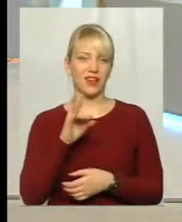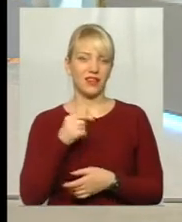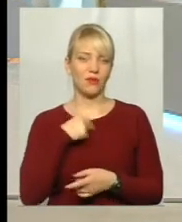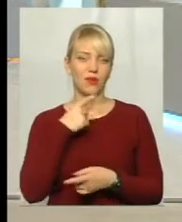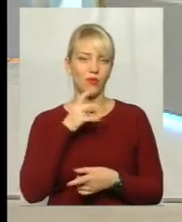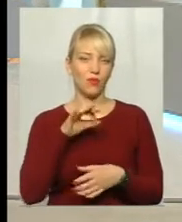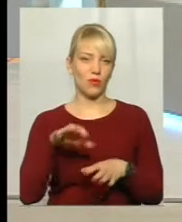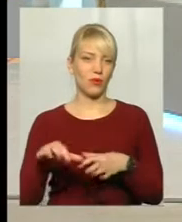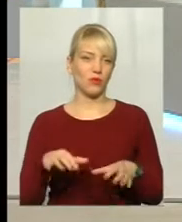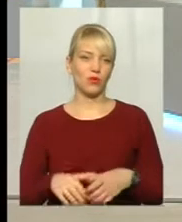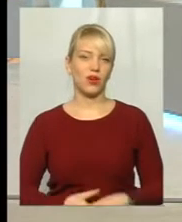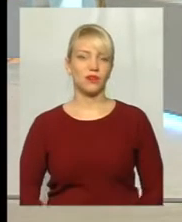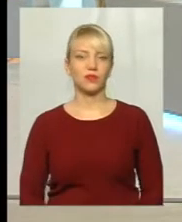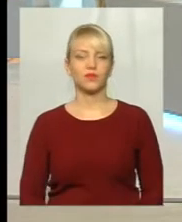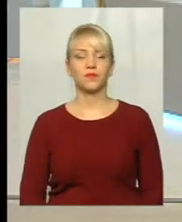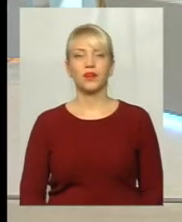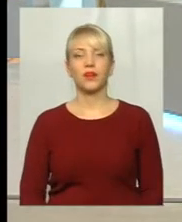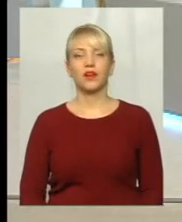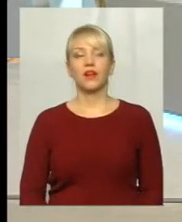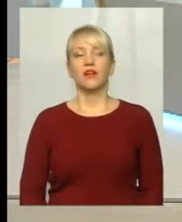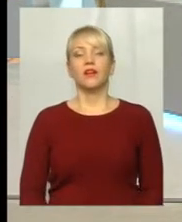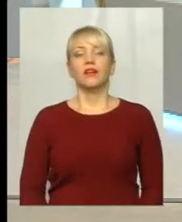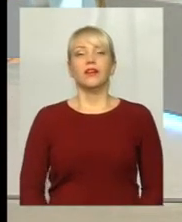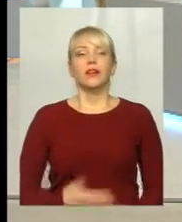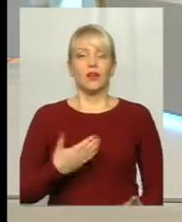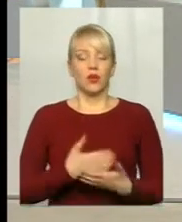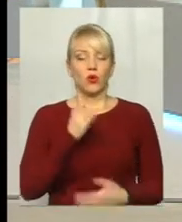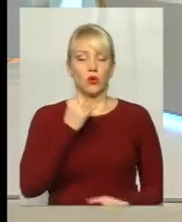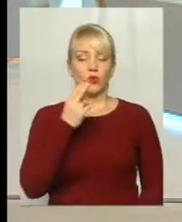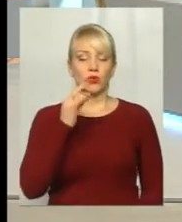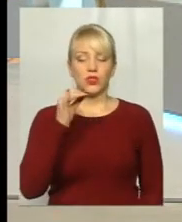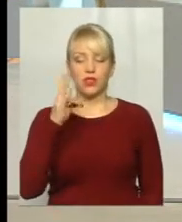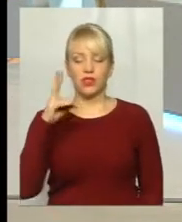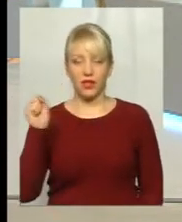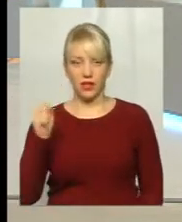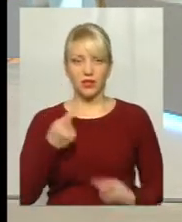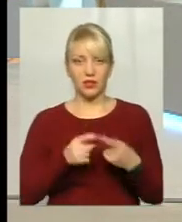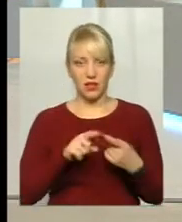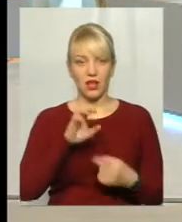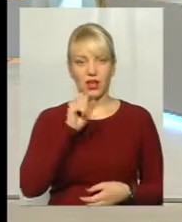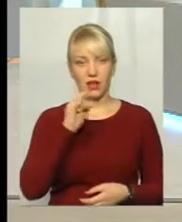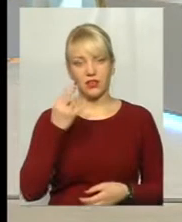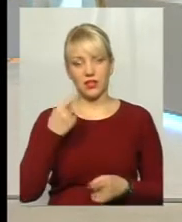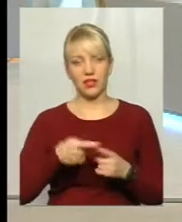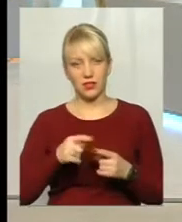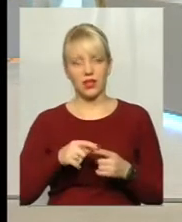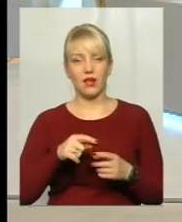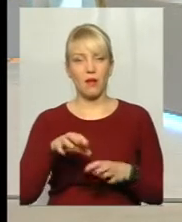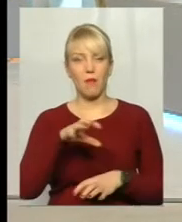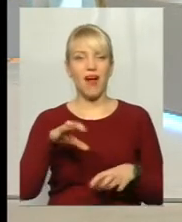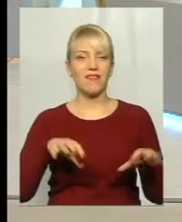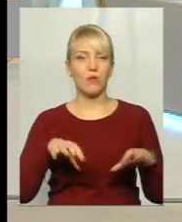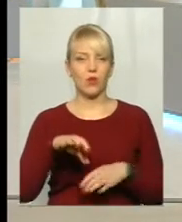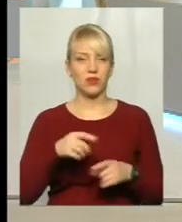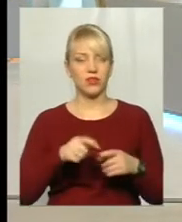Далі. Пані Лариса, якщо оцінку називають акцією, це маніпулятивний хід? Безумовно. Думаю, що слово